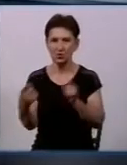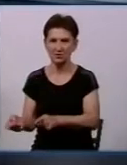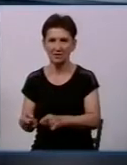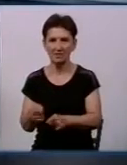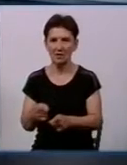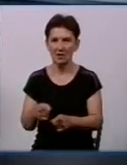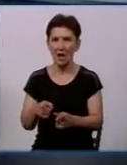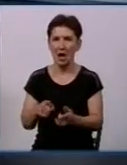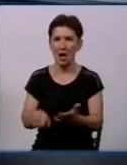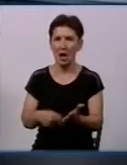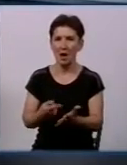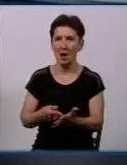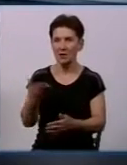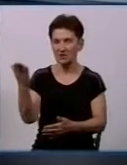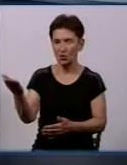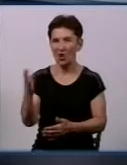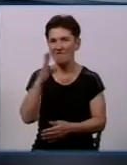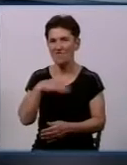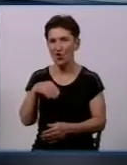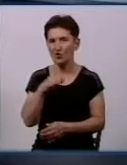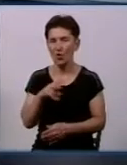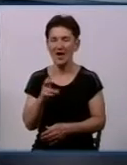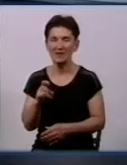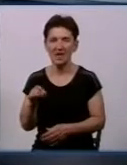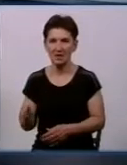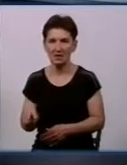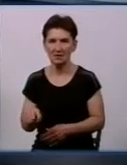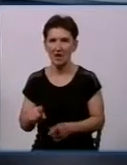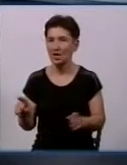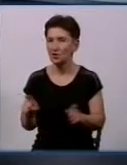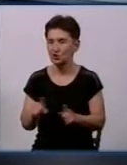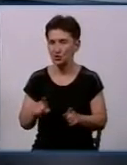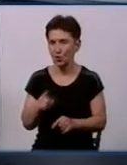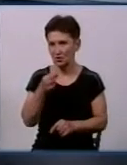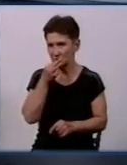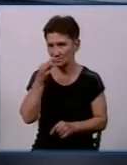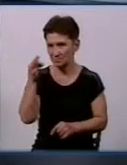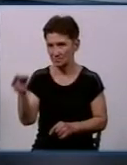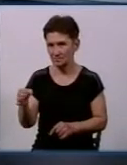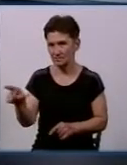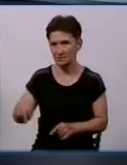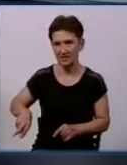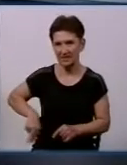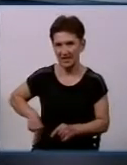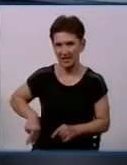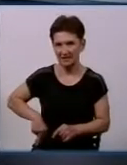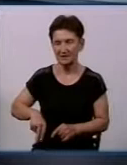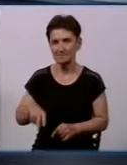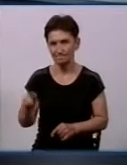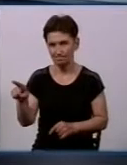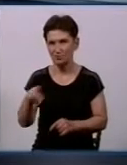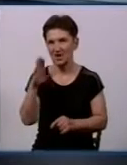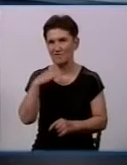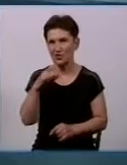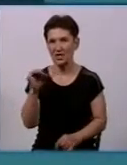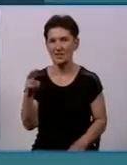водоканалу. Тому давайте послухаємо, що з цього приводу сказала Валентина Довичук, директор Кропивницького допровідно-каналізаційного